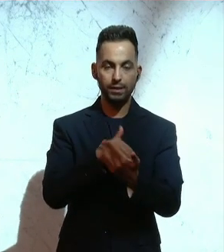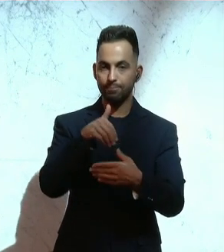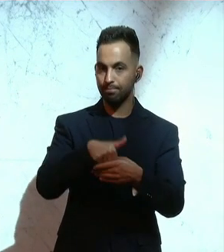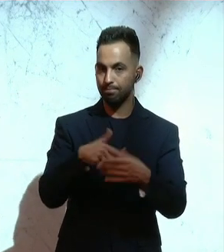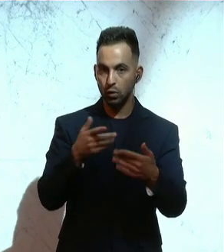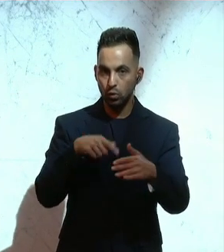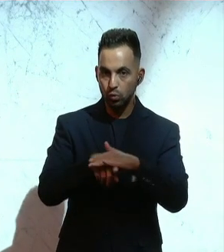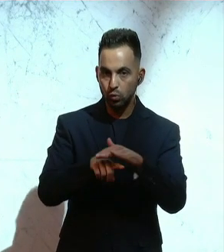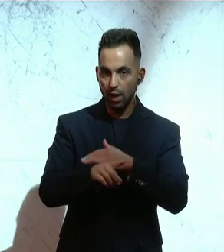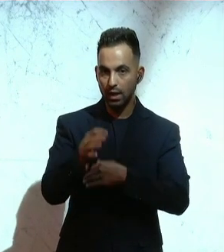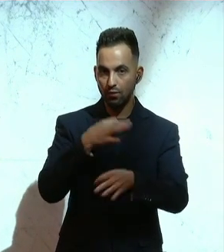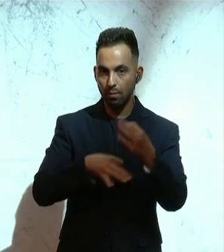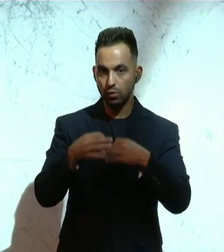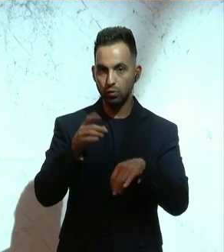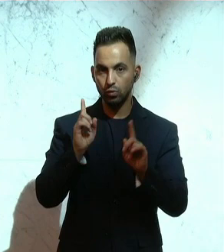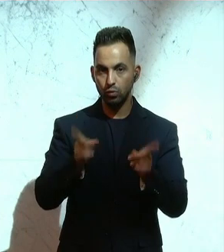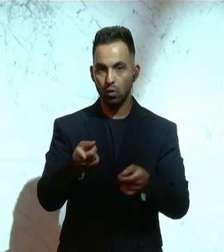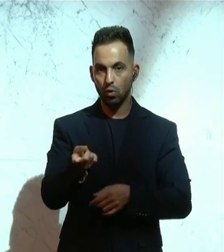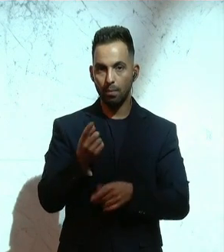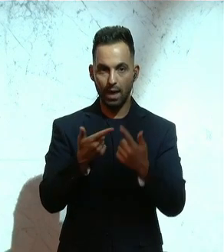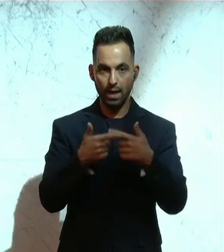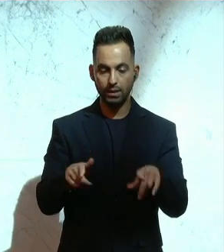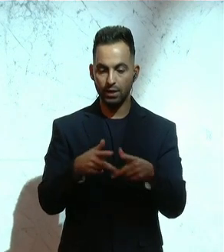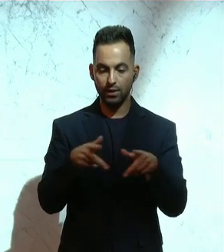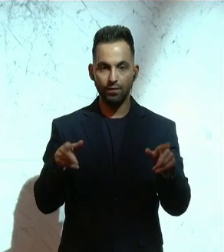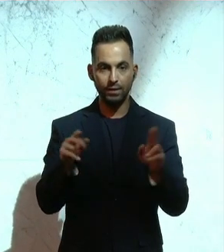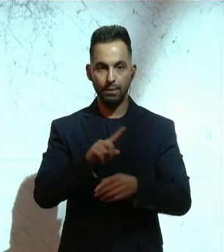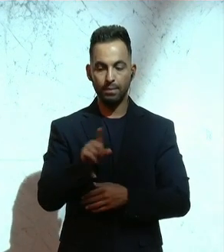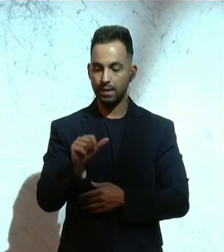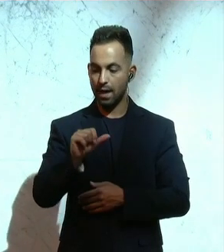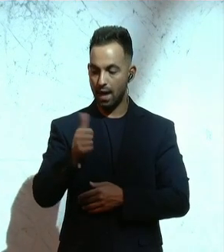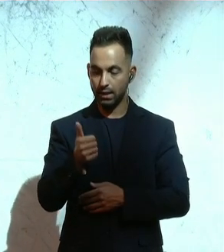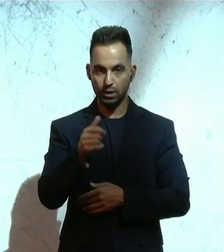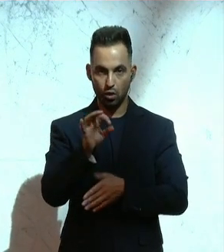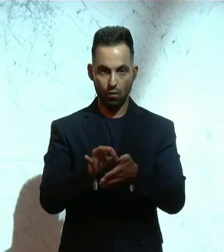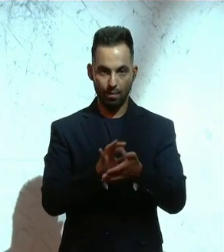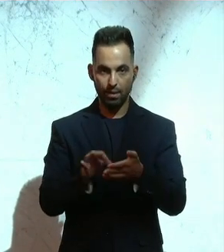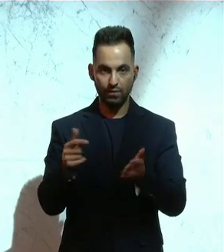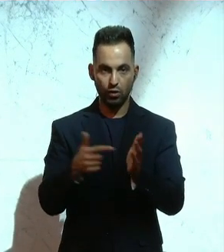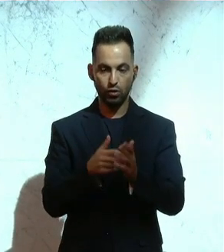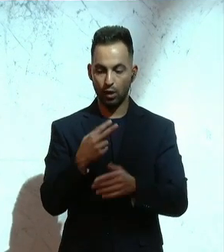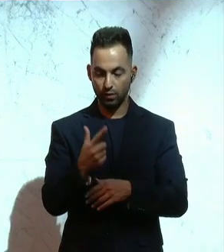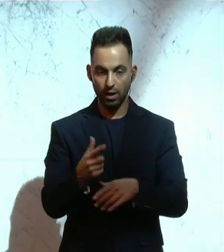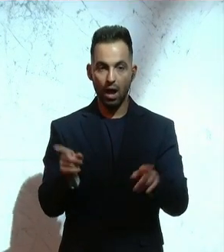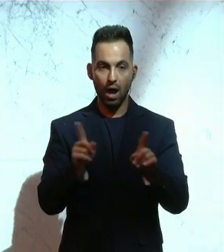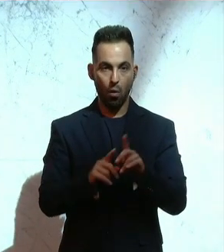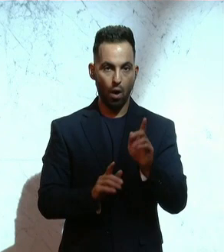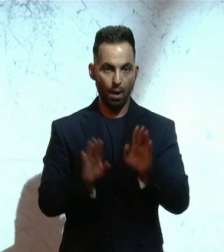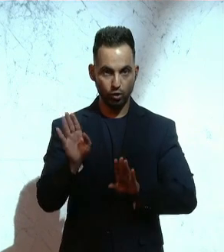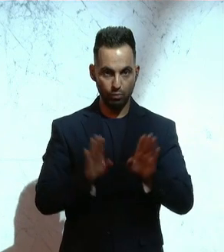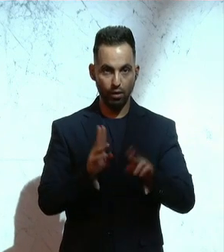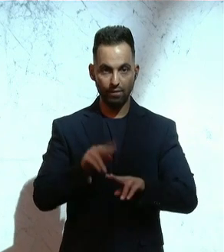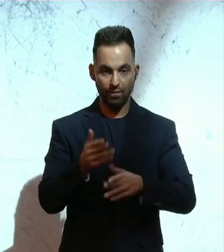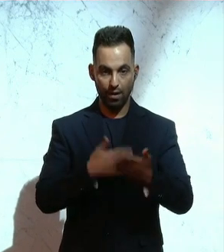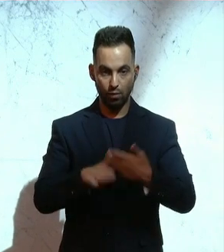Informationen erlassen wird, eine Frist bis 1. November 2023 zu setzen und Abstimmung wird nach